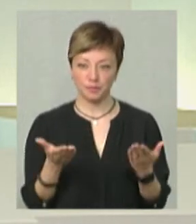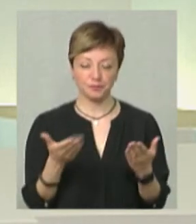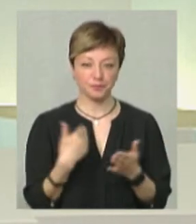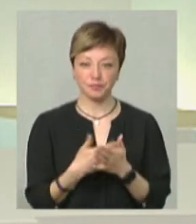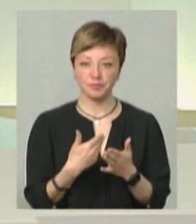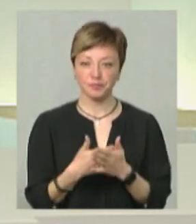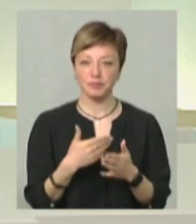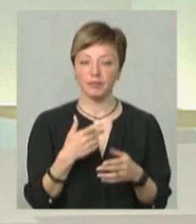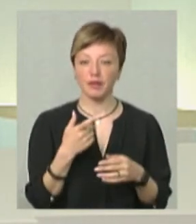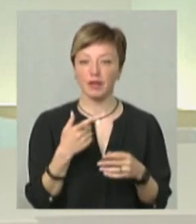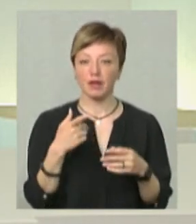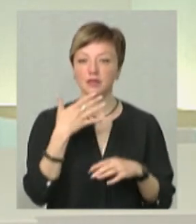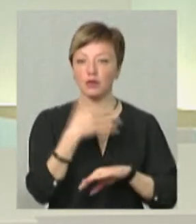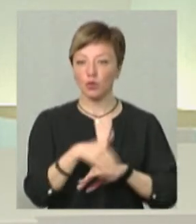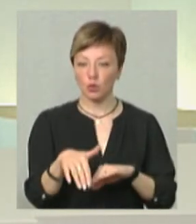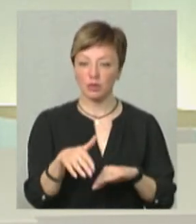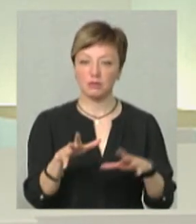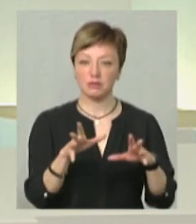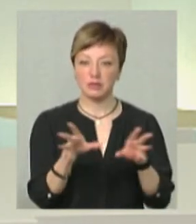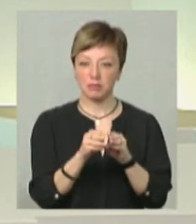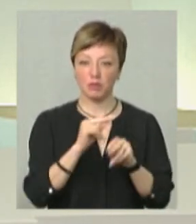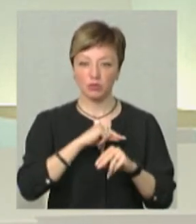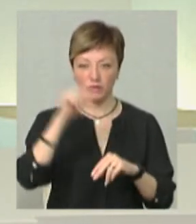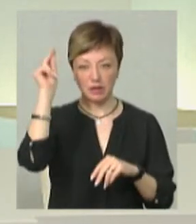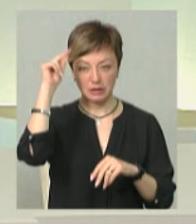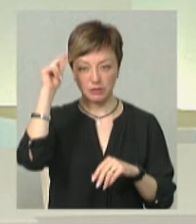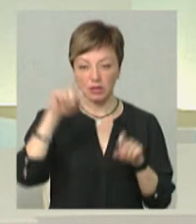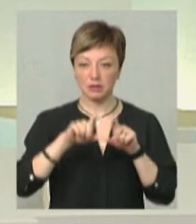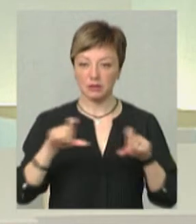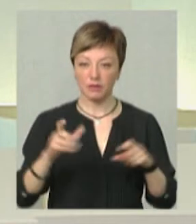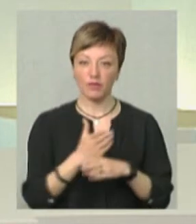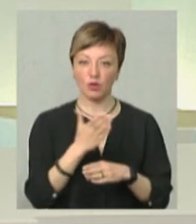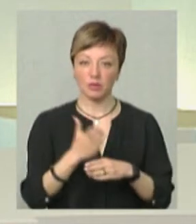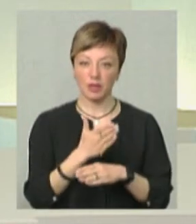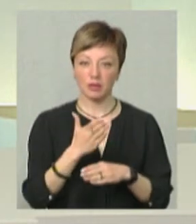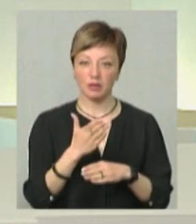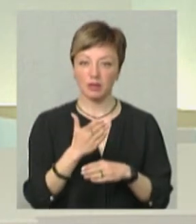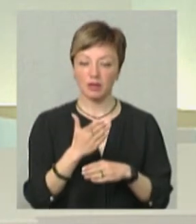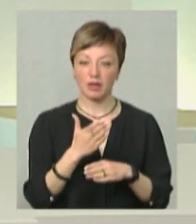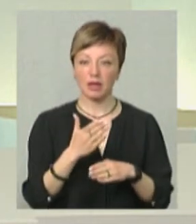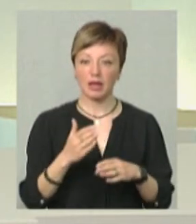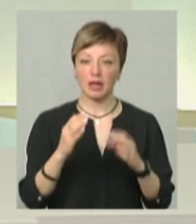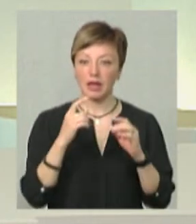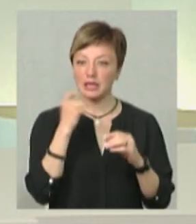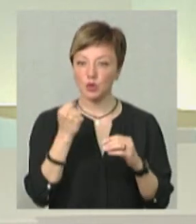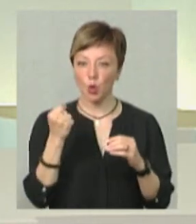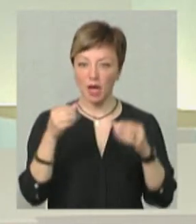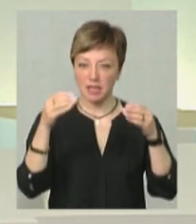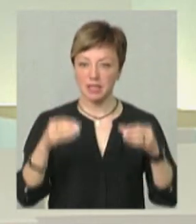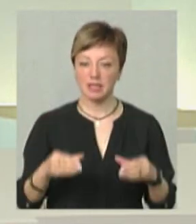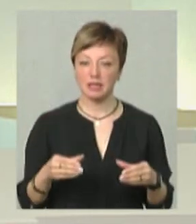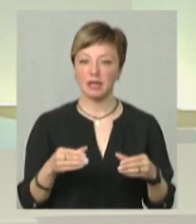Здається, бельгійська компанія саме співпрацювала з навчальним закладом, компанія-виробник ізоляційних матеріалів.